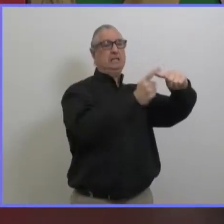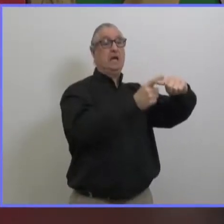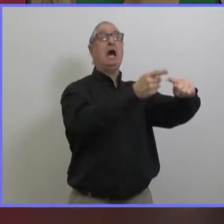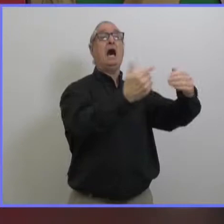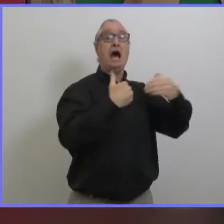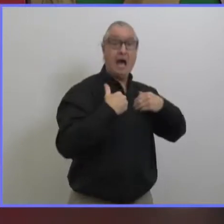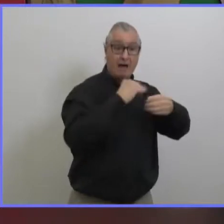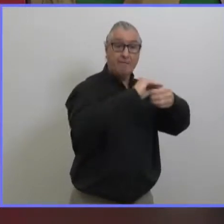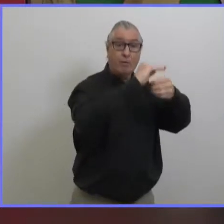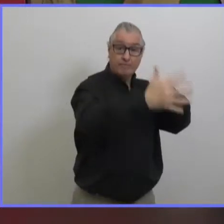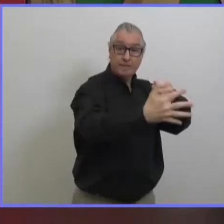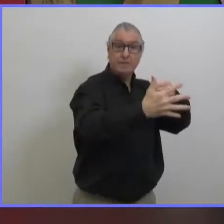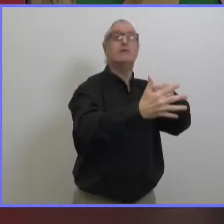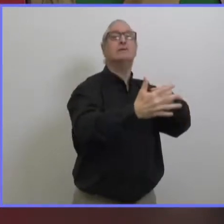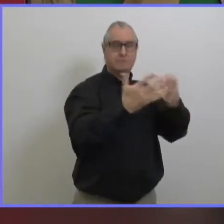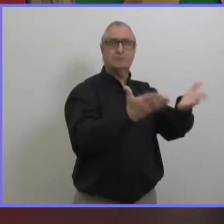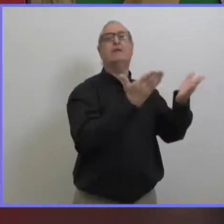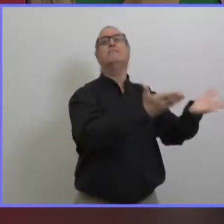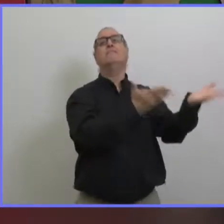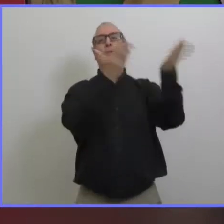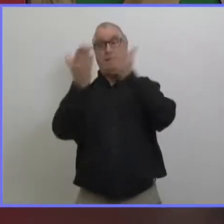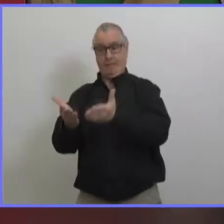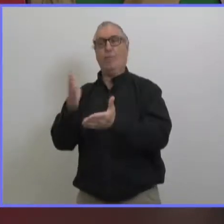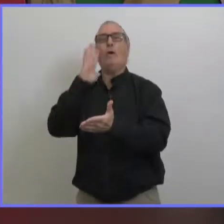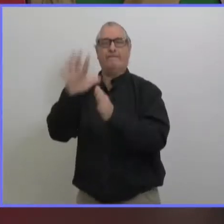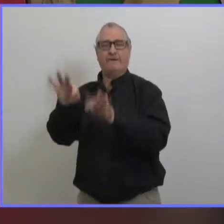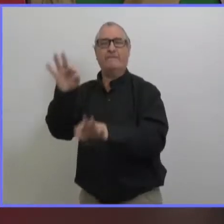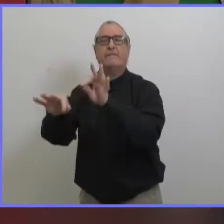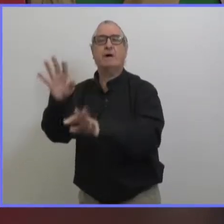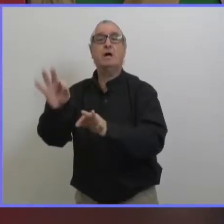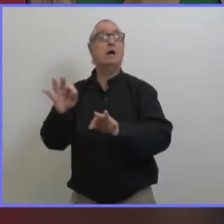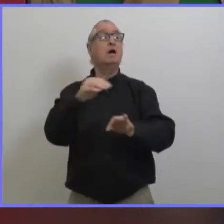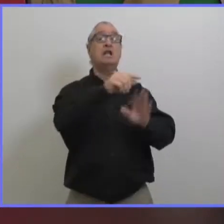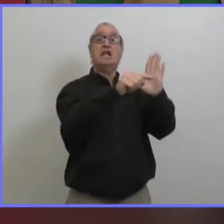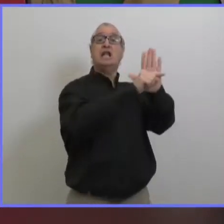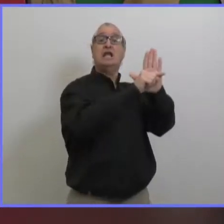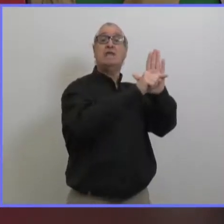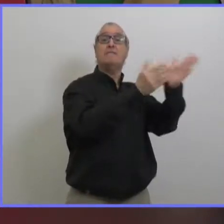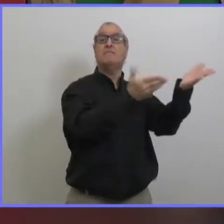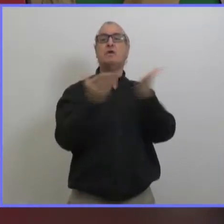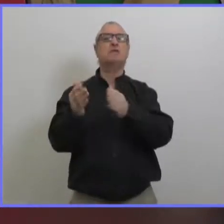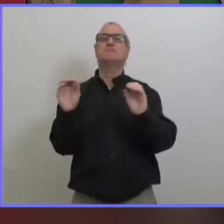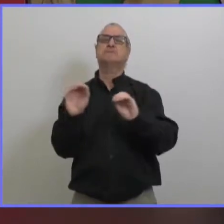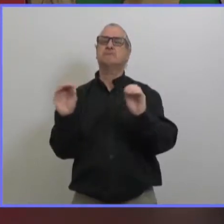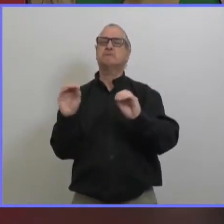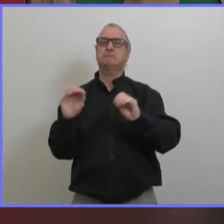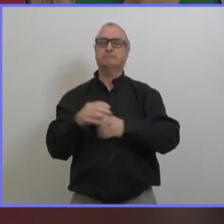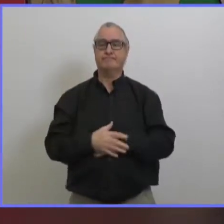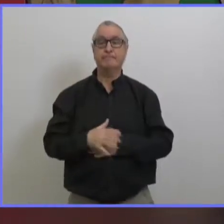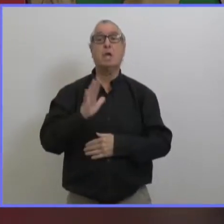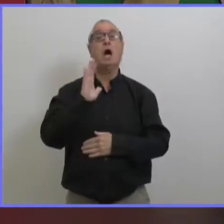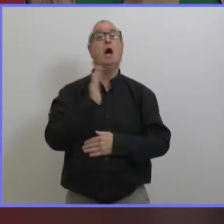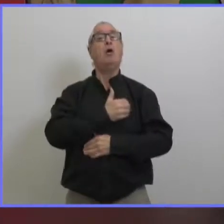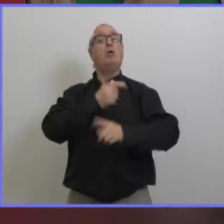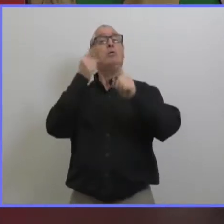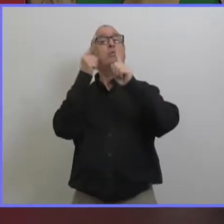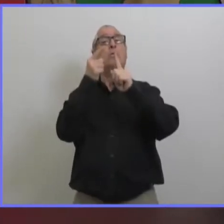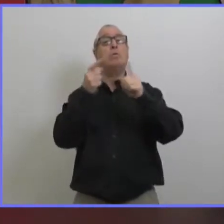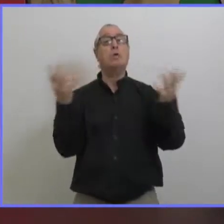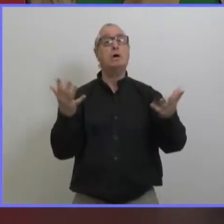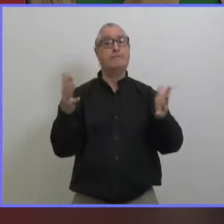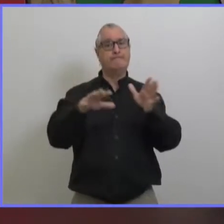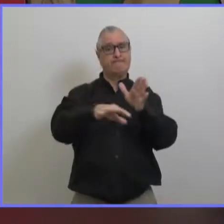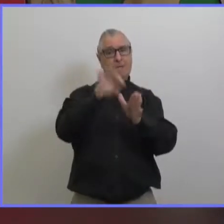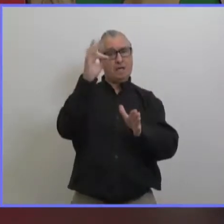le dépistage nous permet de déterminer s'il y a une mutation particulière qui est présente